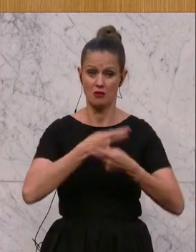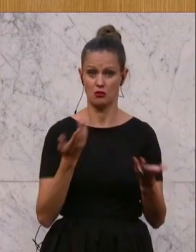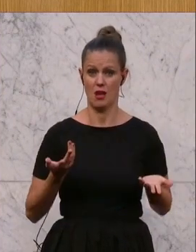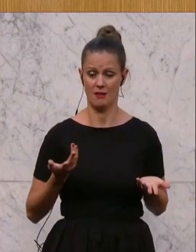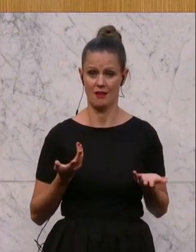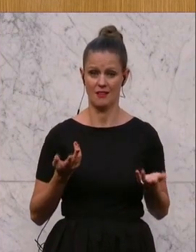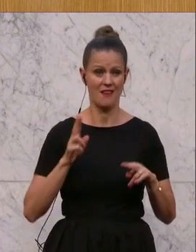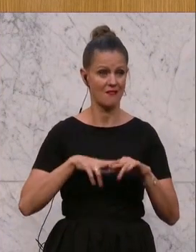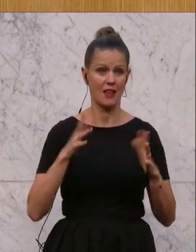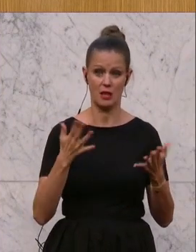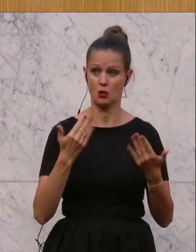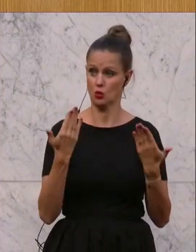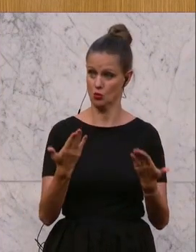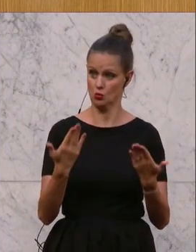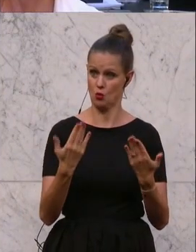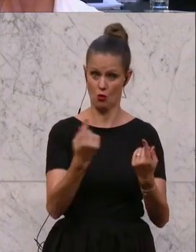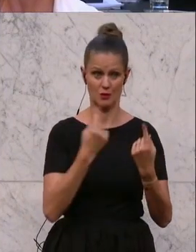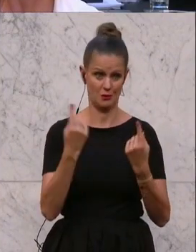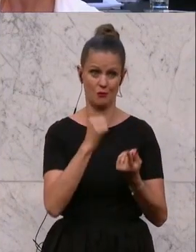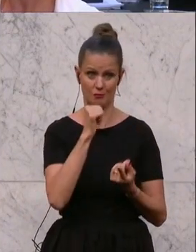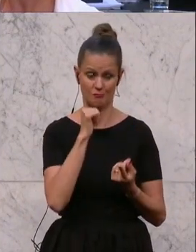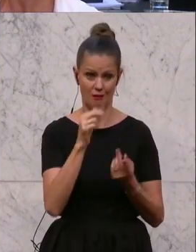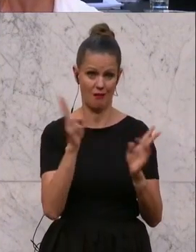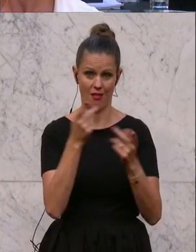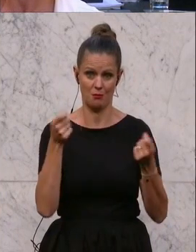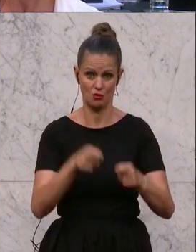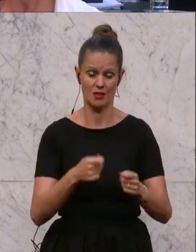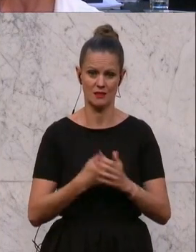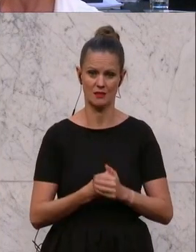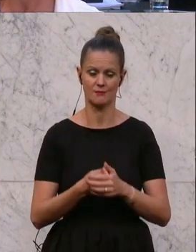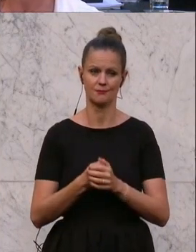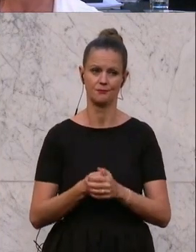sonst würden wir nicht in diesem Stadion hier heute auch das so beschließen. daher